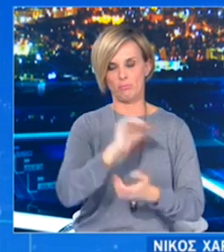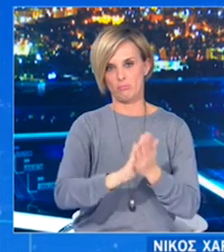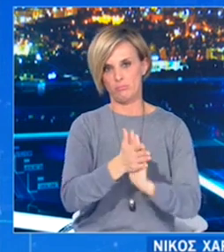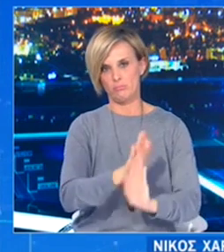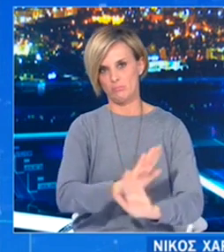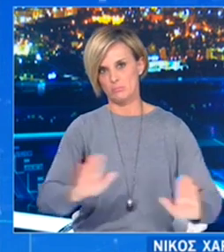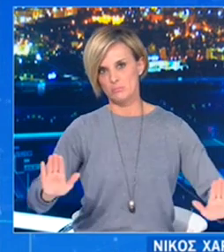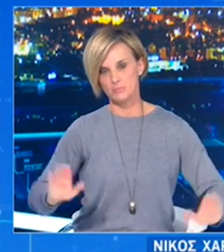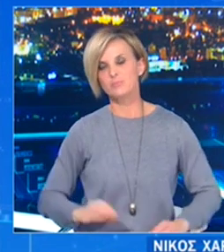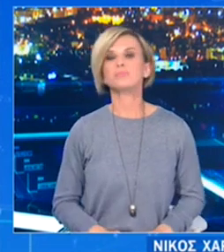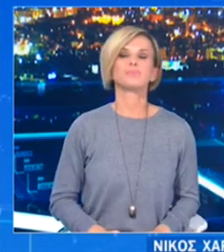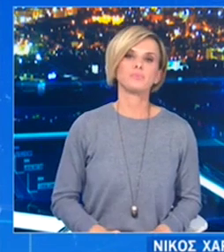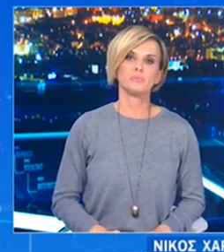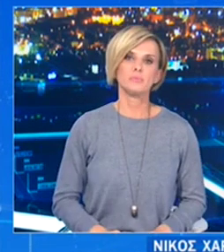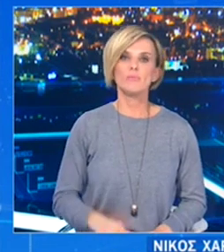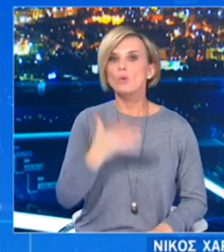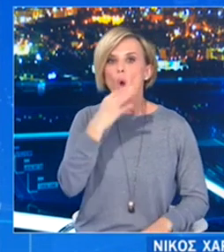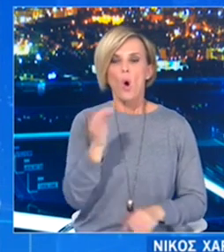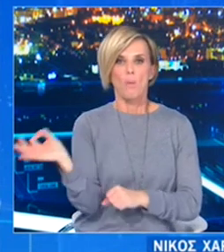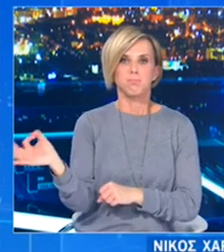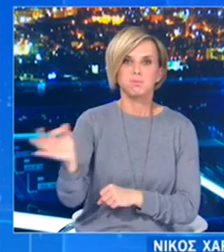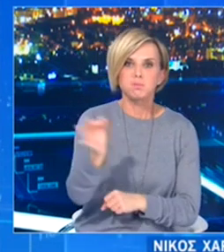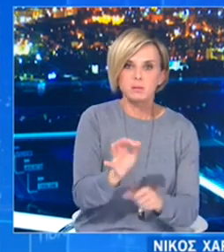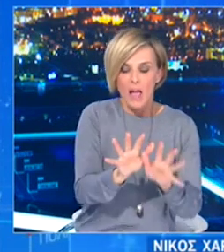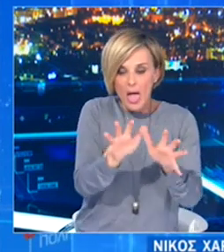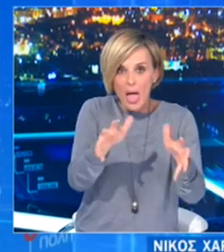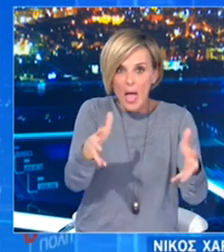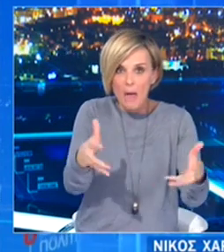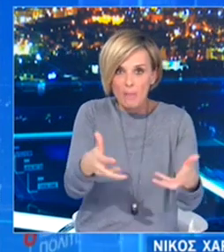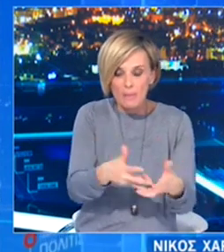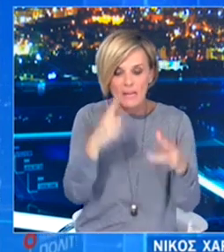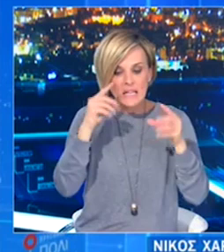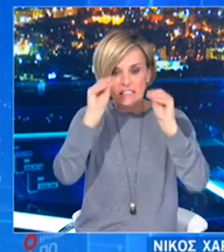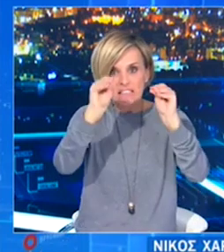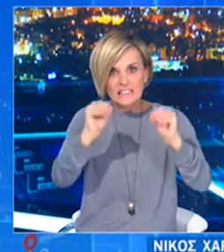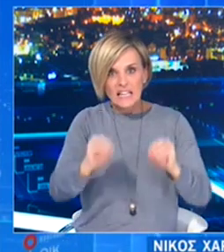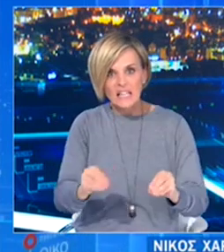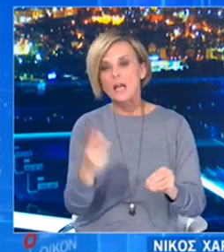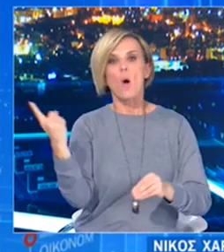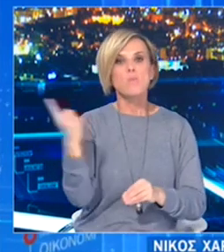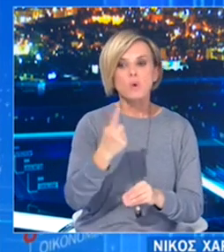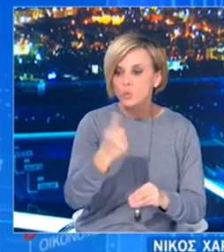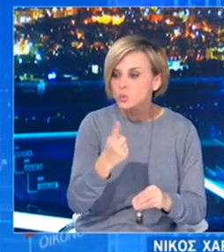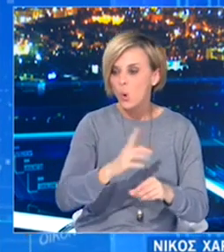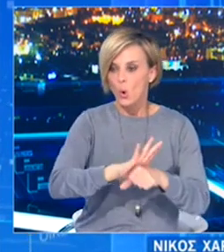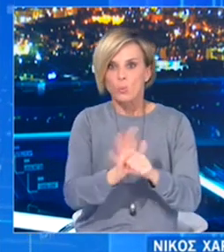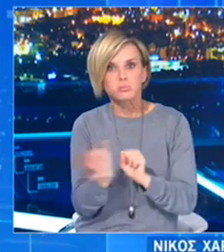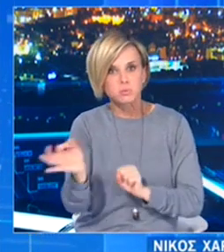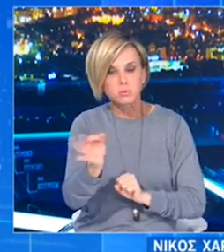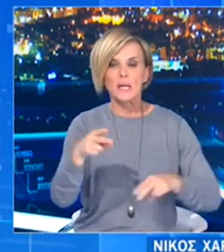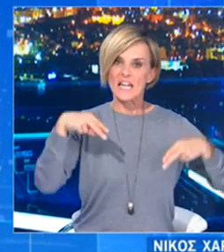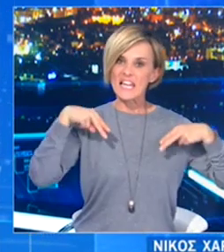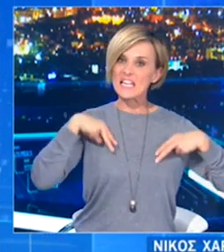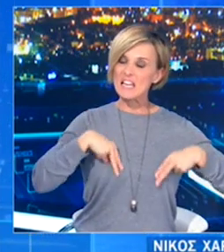λαμβάνοντας υπόψη τόσο τα επιδημιολογικά δεδομένα όσο και στοιχεία που προκύπτουν από την ποιοτική ανάλυση των κρουσμάτων στην ηχλελασία η κυβέρνηση